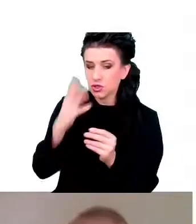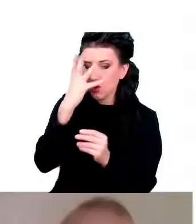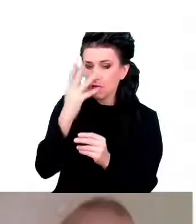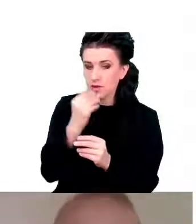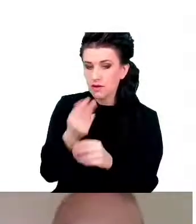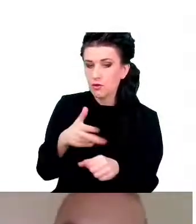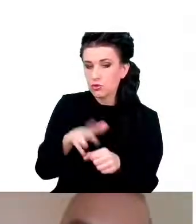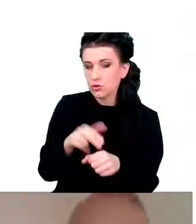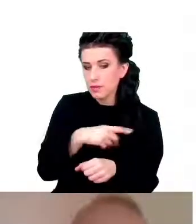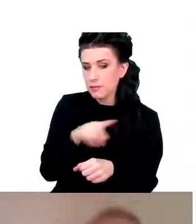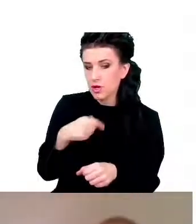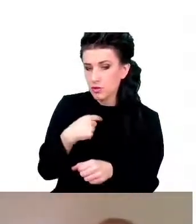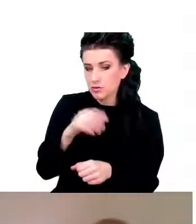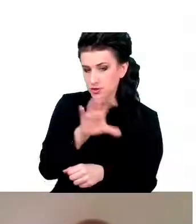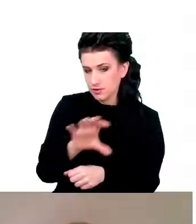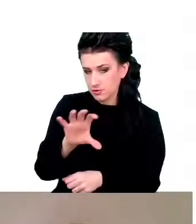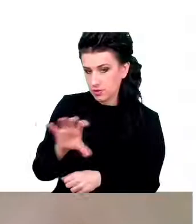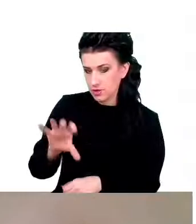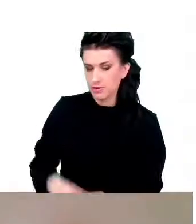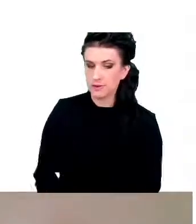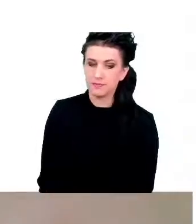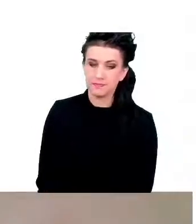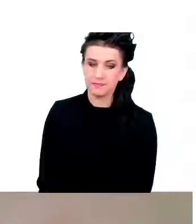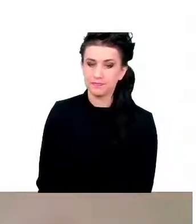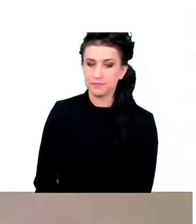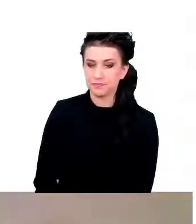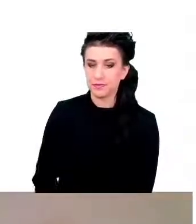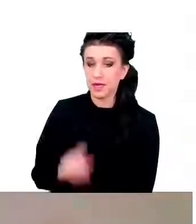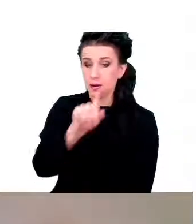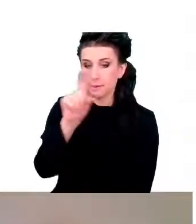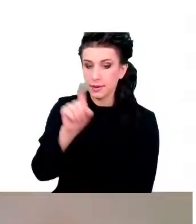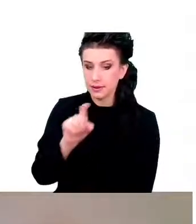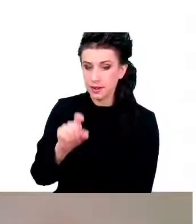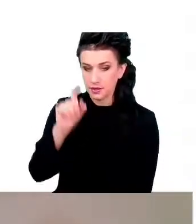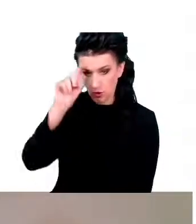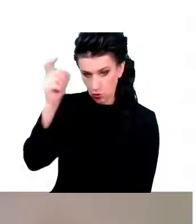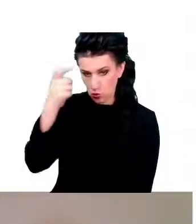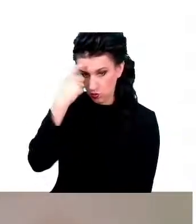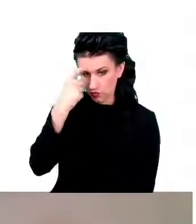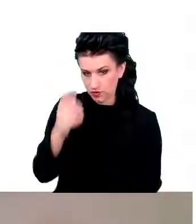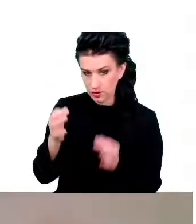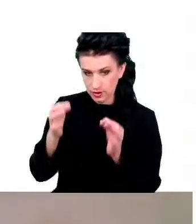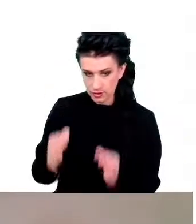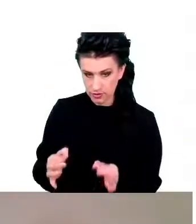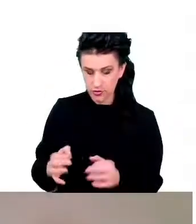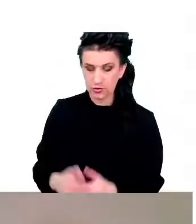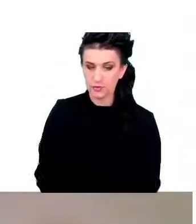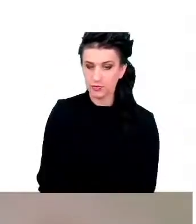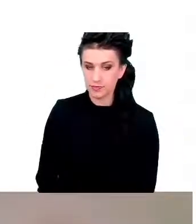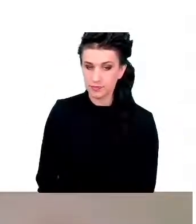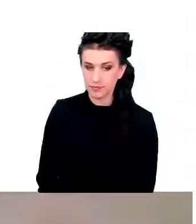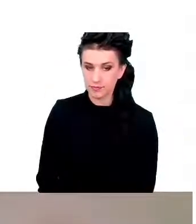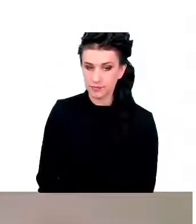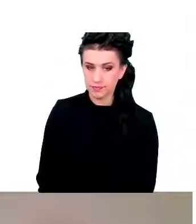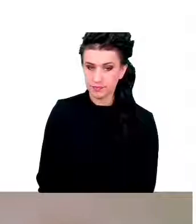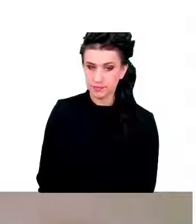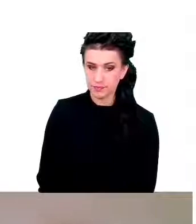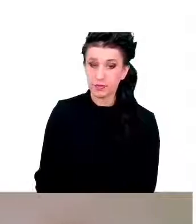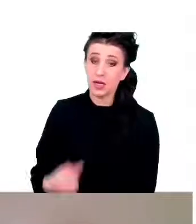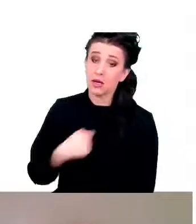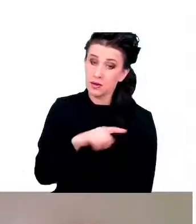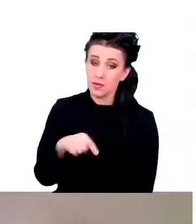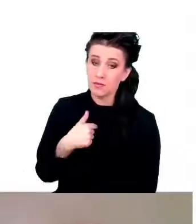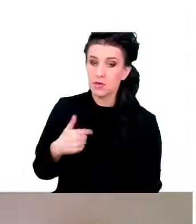No i przejdźmy do tego kluczowego pytania, czy możemy w takim razie wpływać na ten proces, skoro